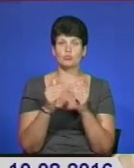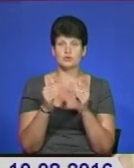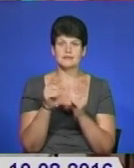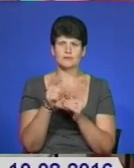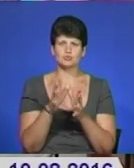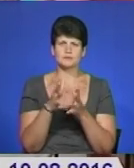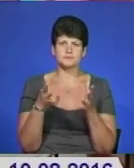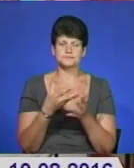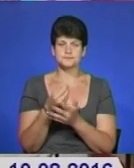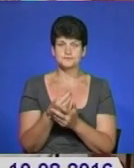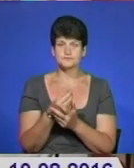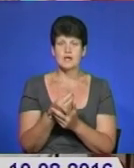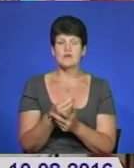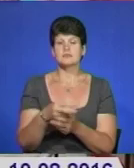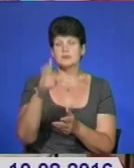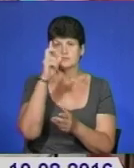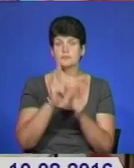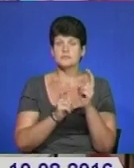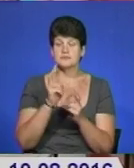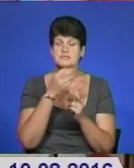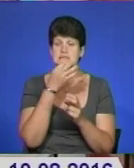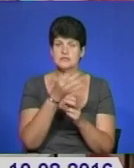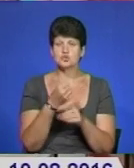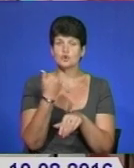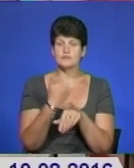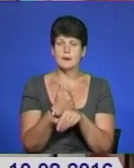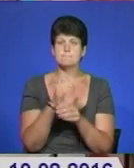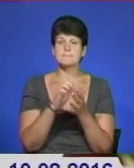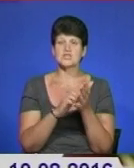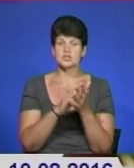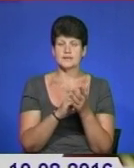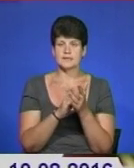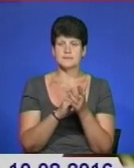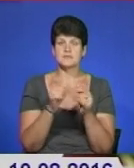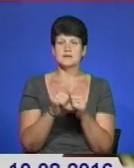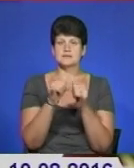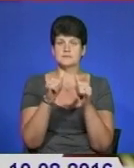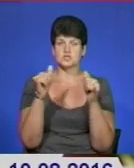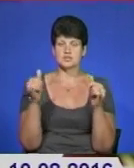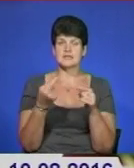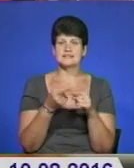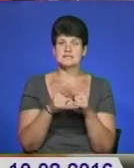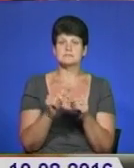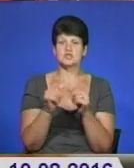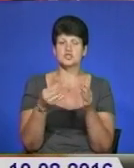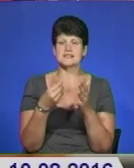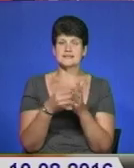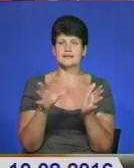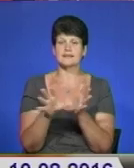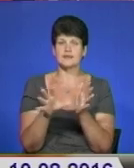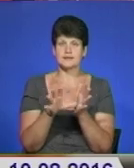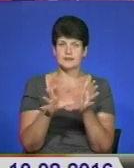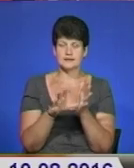звичайно. У комунальному підприємстві повідомили, що основна причина перегляду тарифів – підвищення ціни на електроенергію для водопровідно